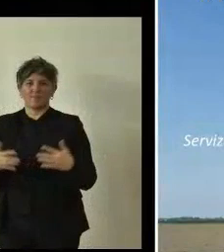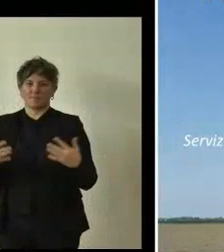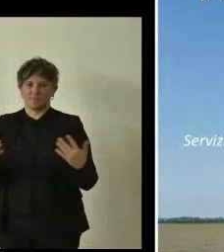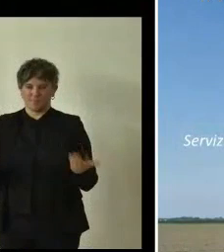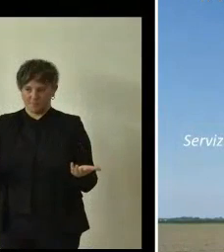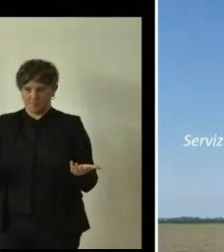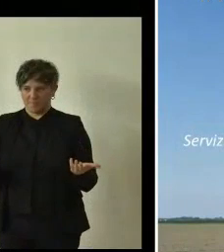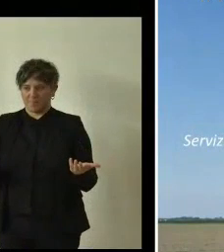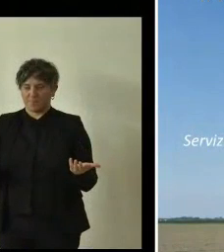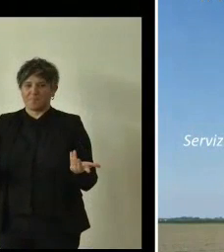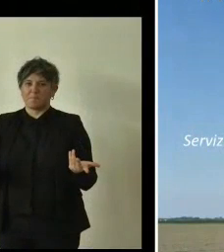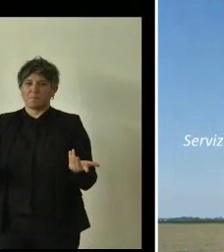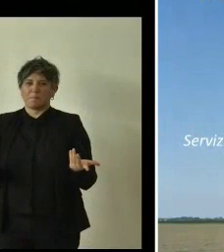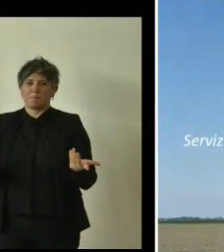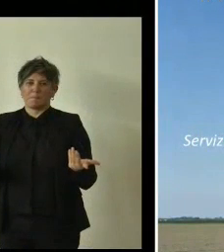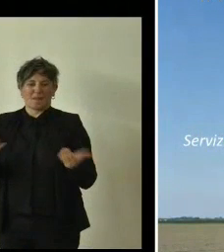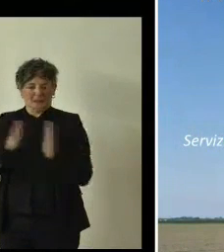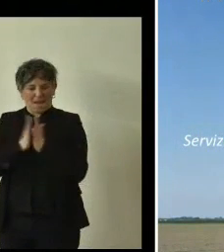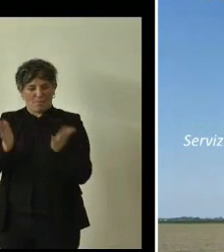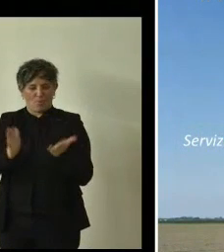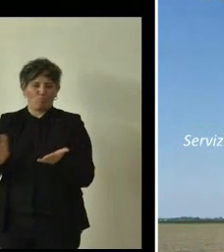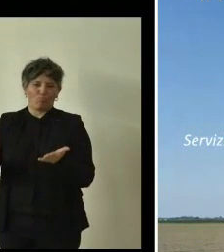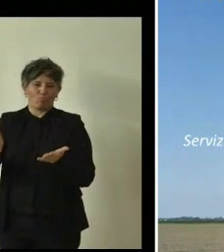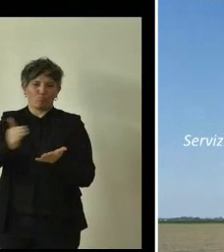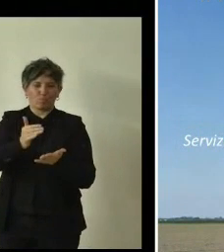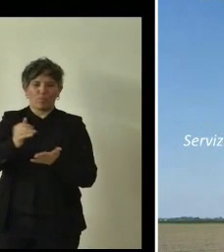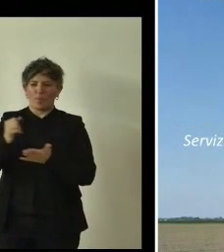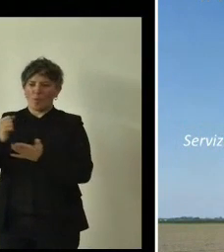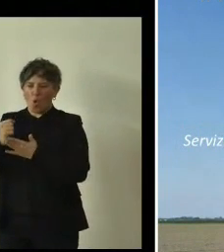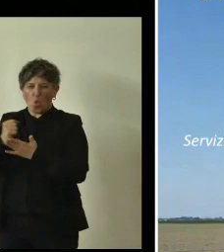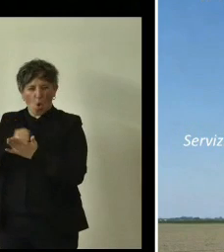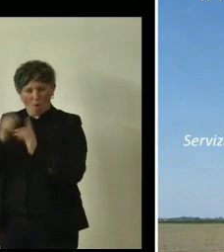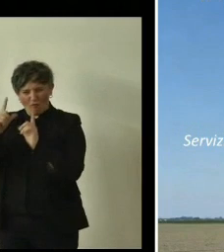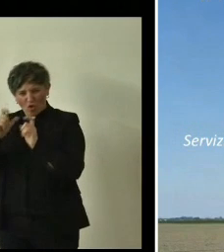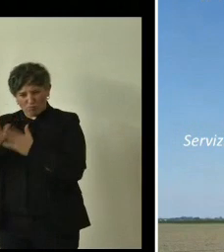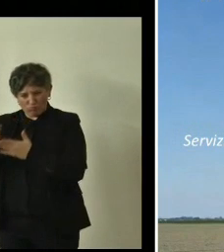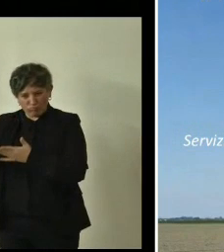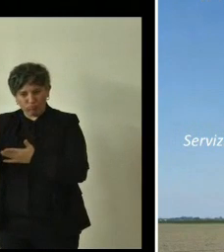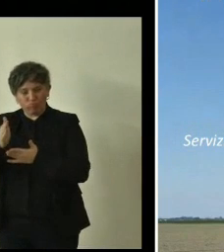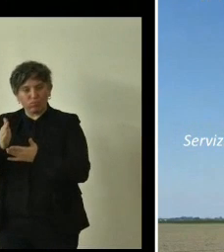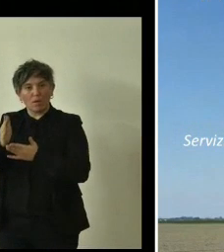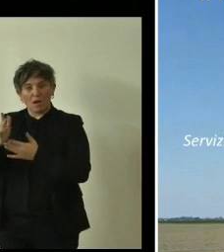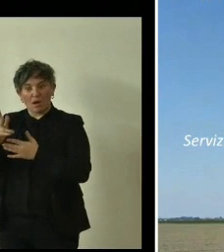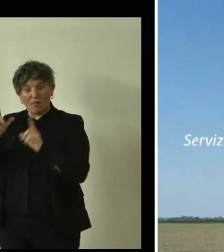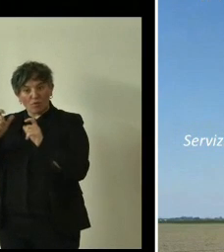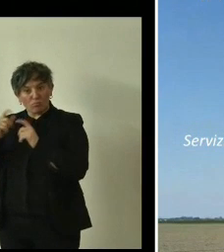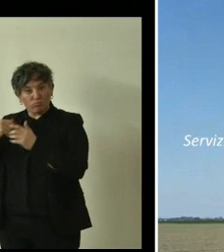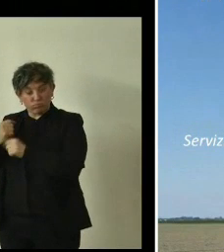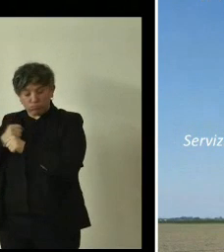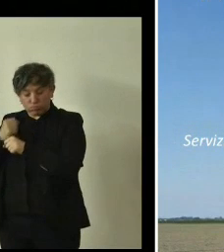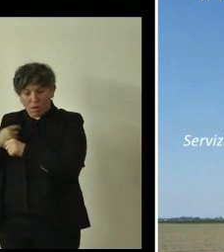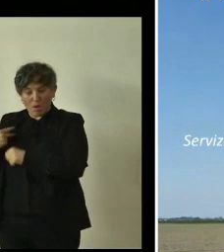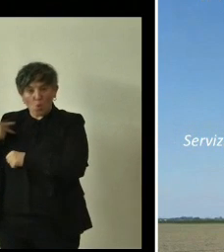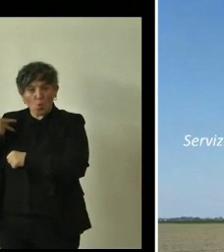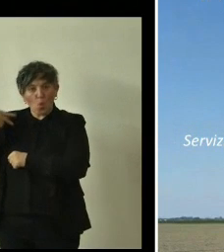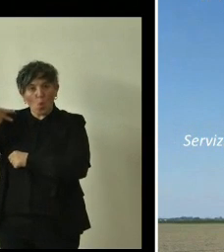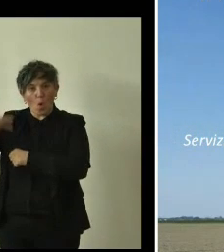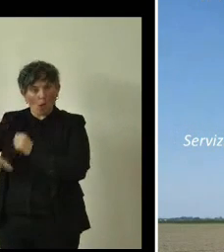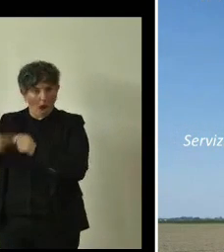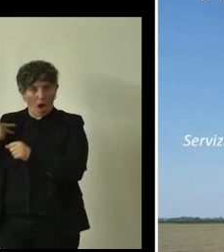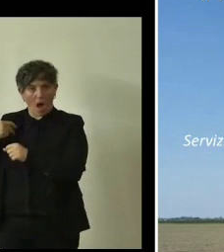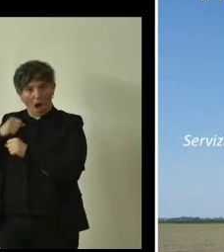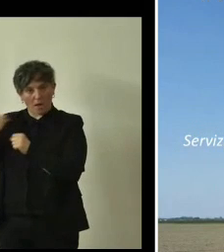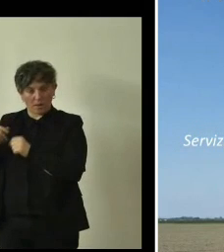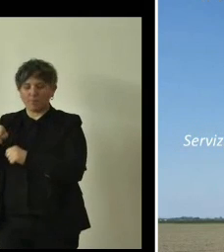il frutto del lavoro di una campagna di documentazione fotografica che è durata circa due anni. All